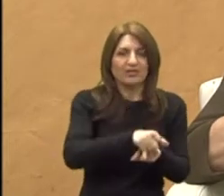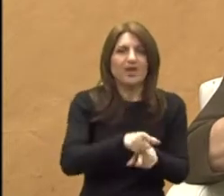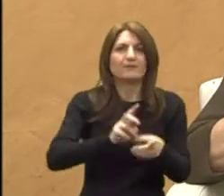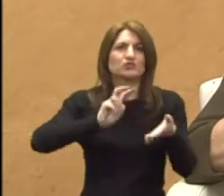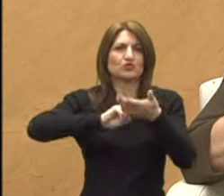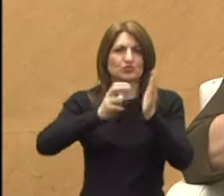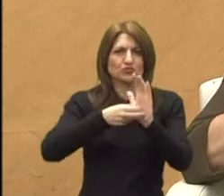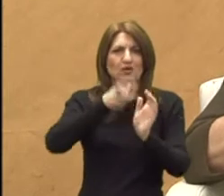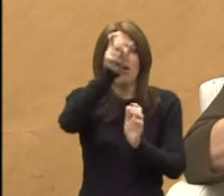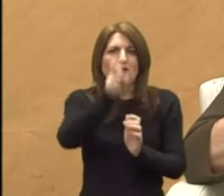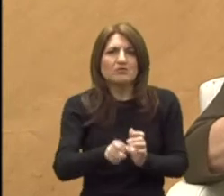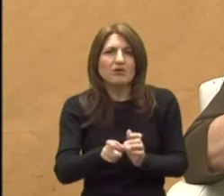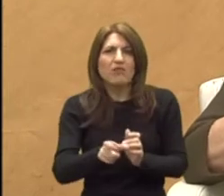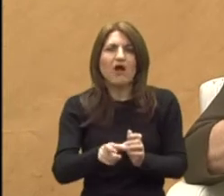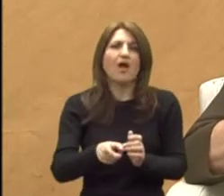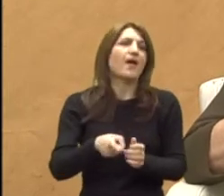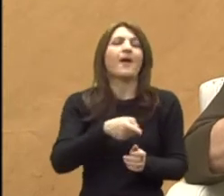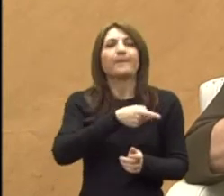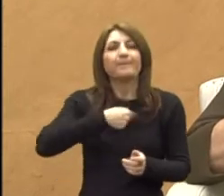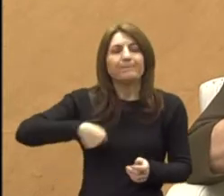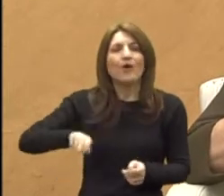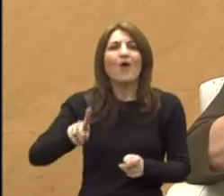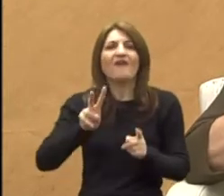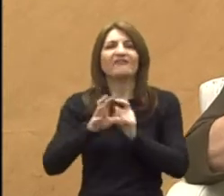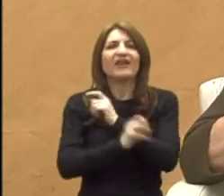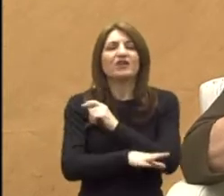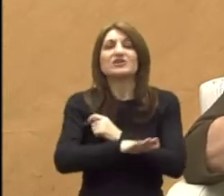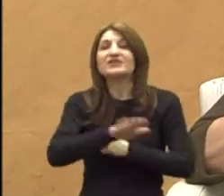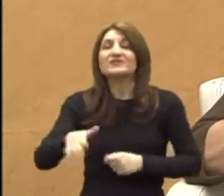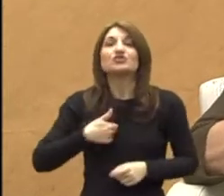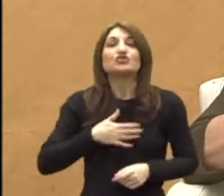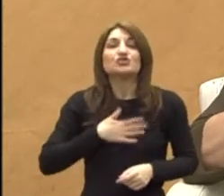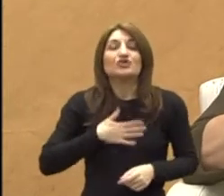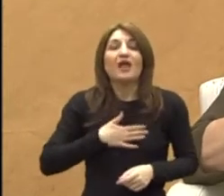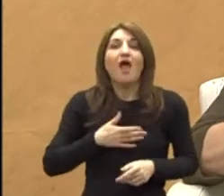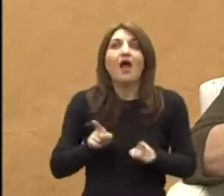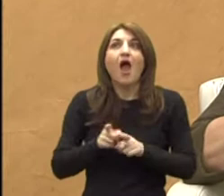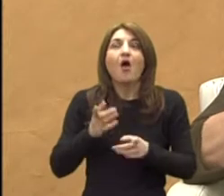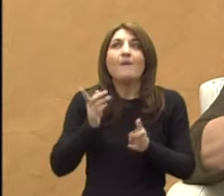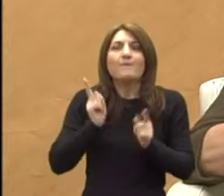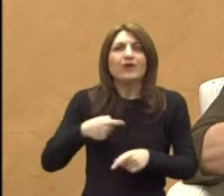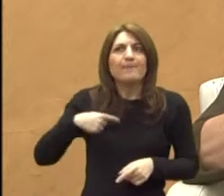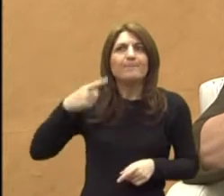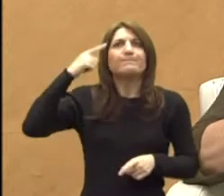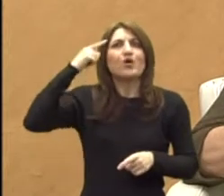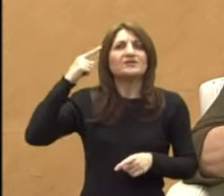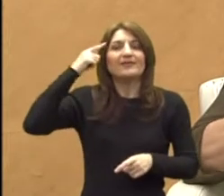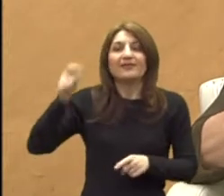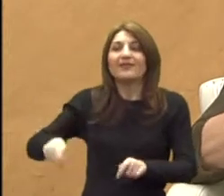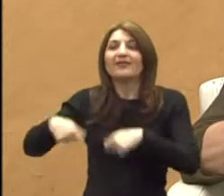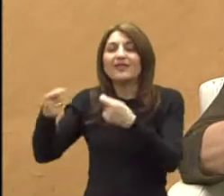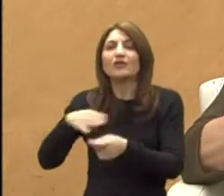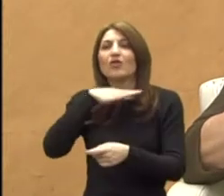od nas u vrtiću, svi bismo nekako stalno se moramo pocijećati da im ostavimo prostor